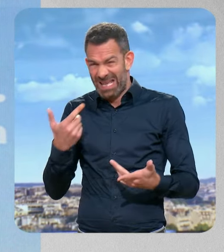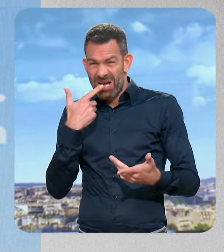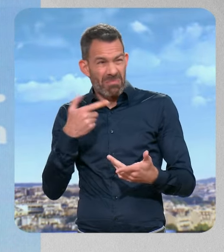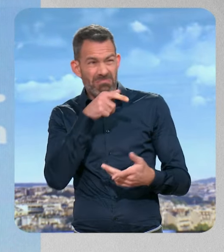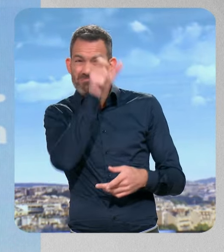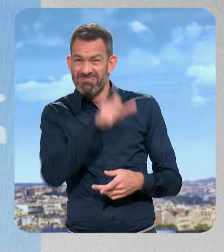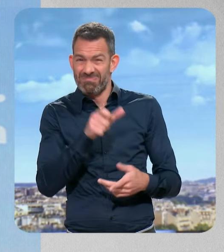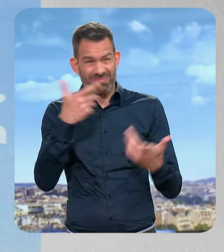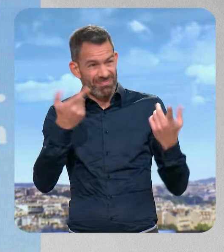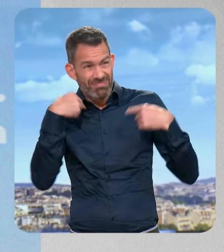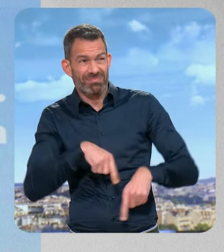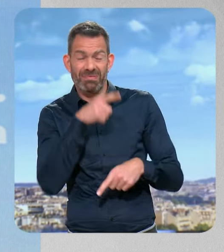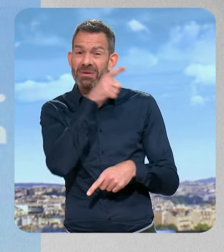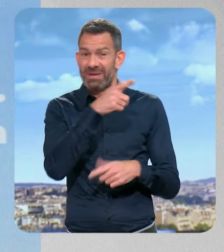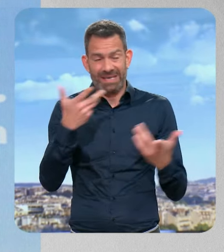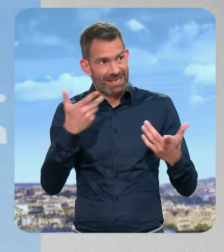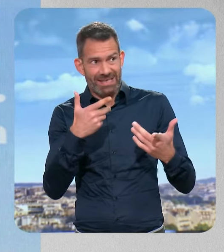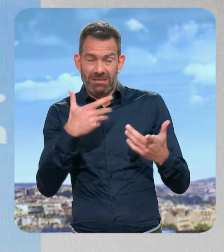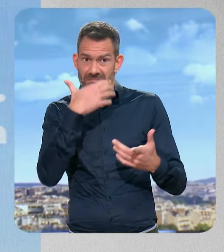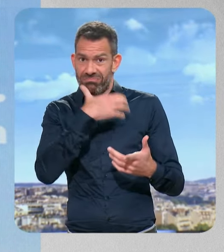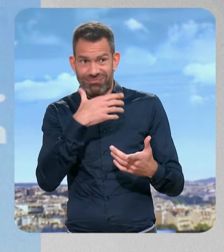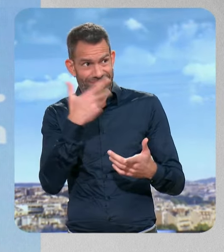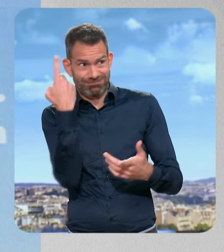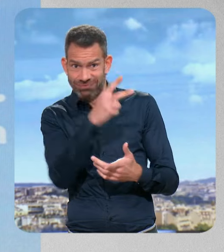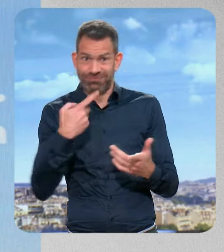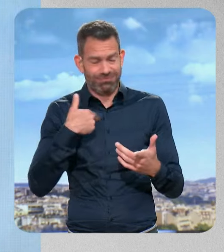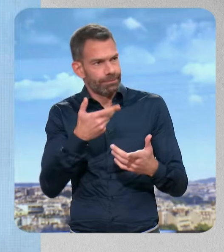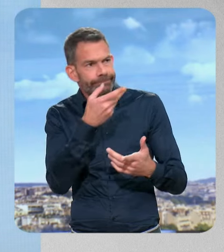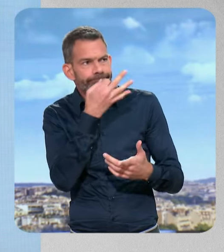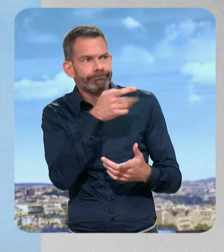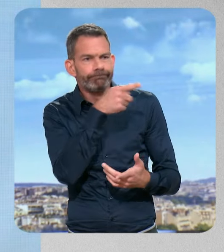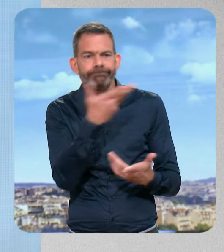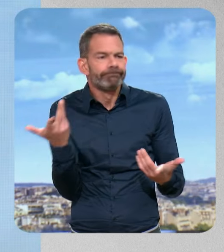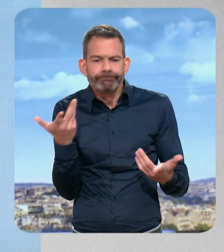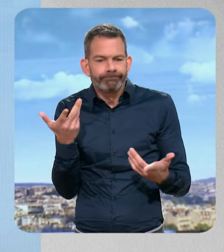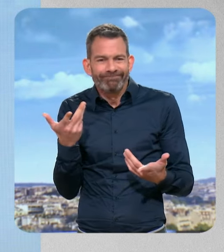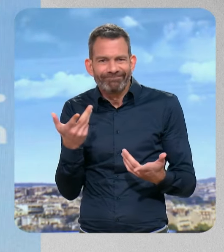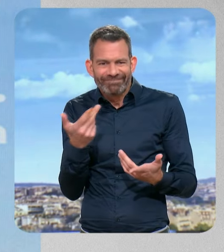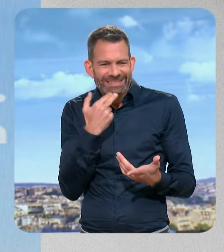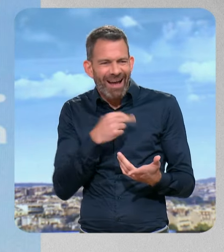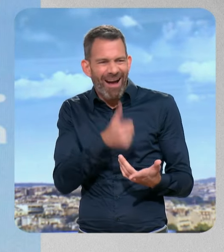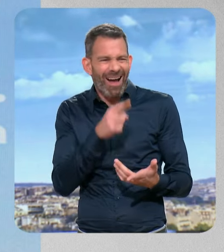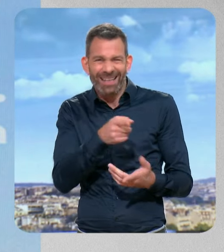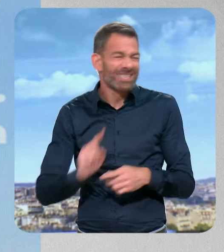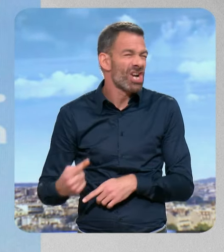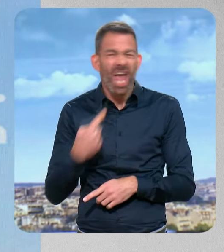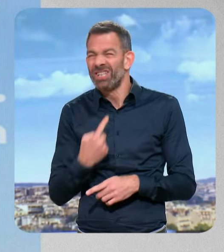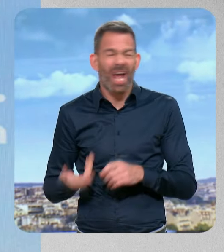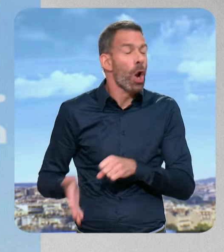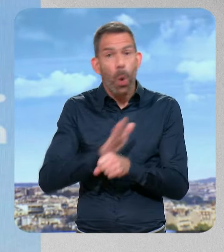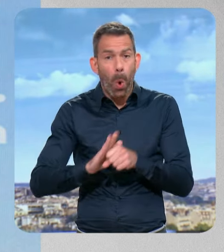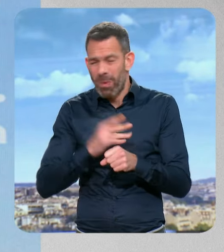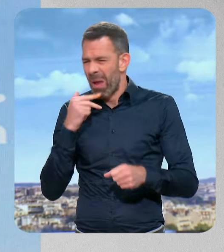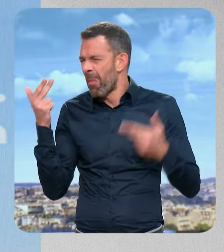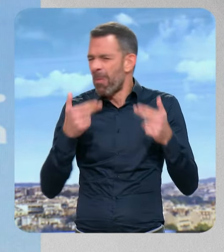le cite, à Valence, la ville dont vous êtes maire. La ville, dit-il, du ministre de la Sécurité du Quotidien. C'est un échec complet. Des morts, des fusillades